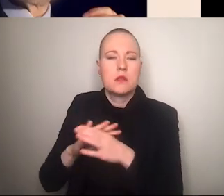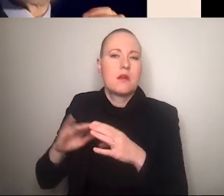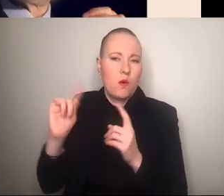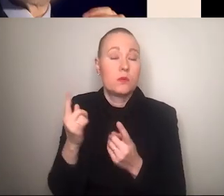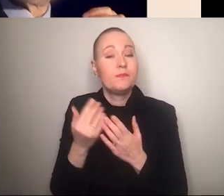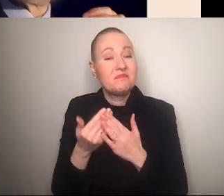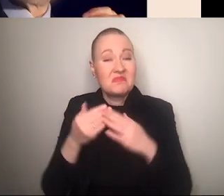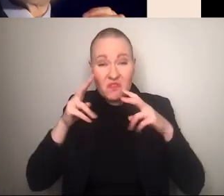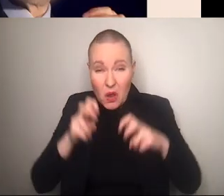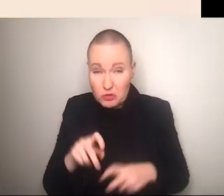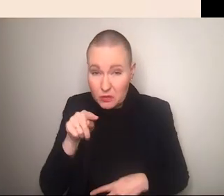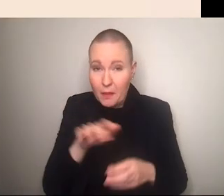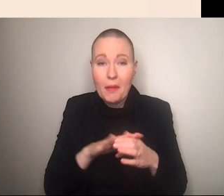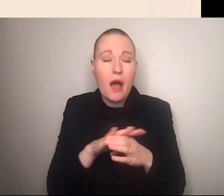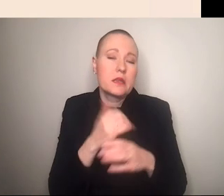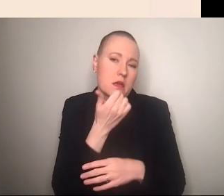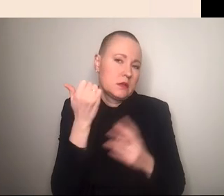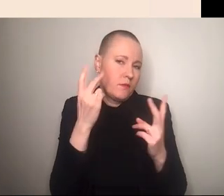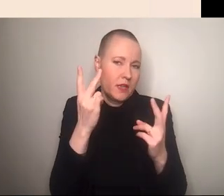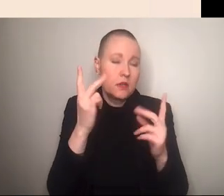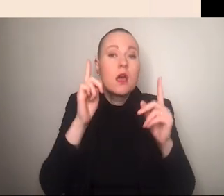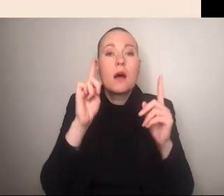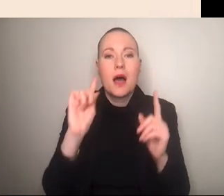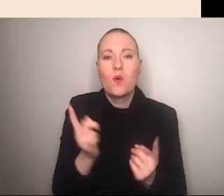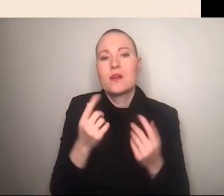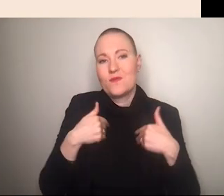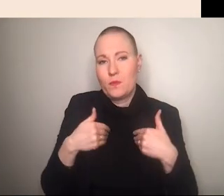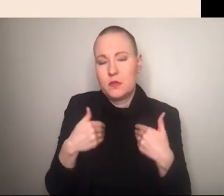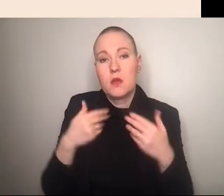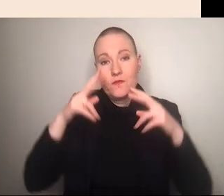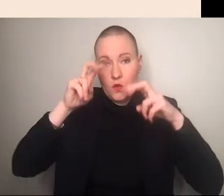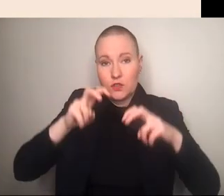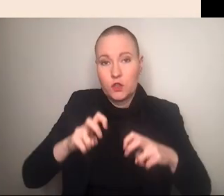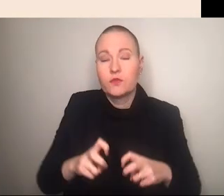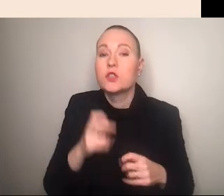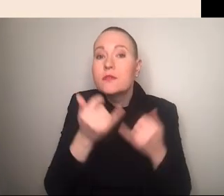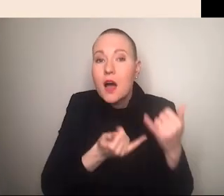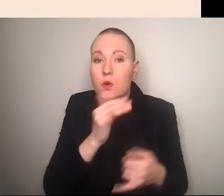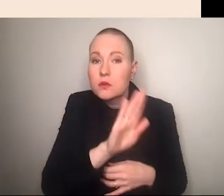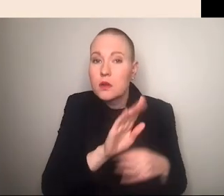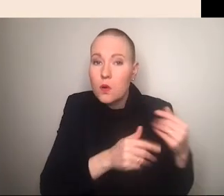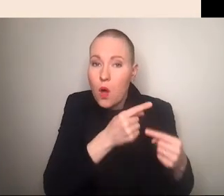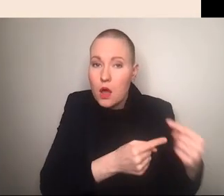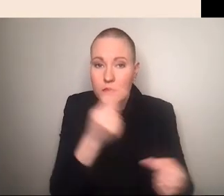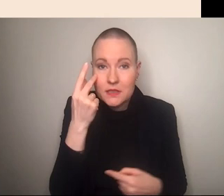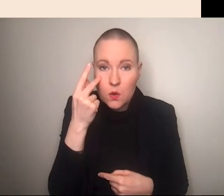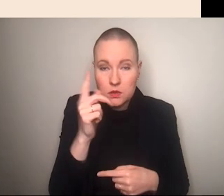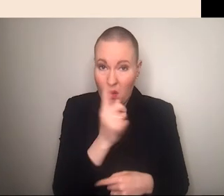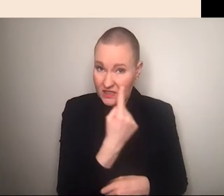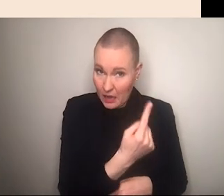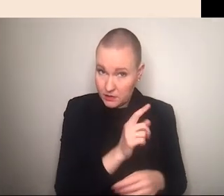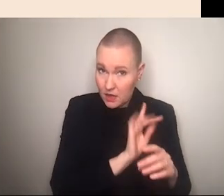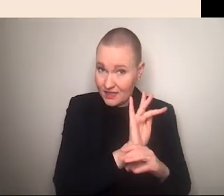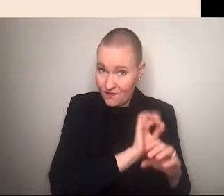daher extrem wichtig aber ich freue mich auch dass immer mehr forschung zur rolle von frauen im antifeminismus gibt im allgemeinen